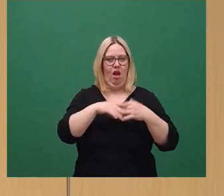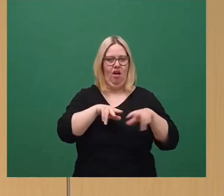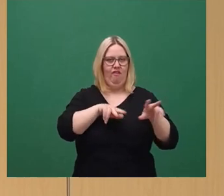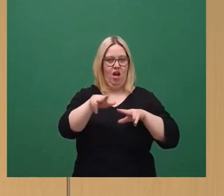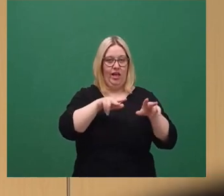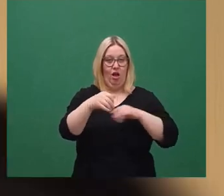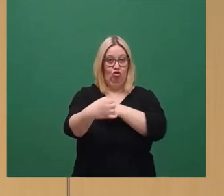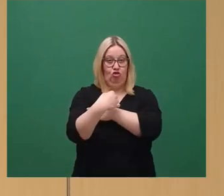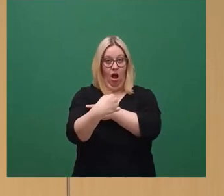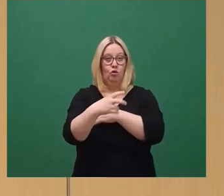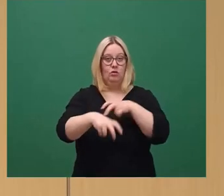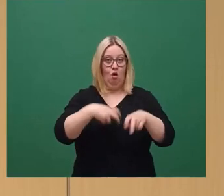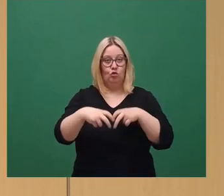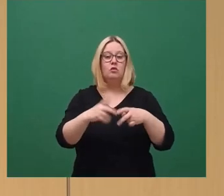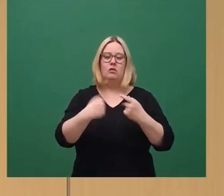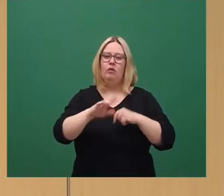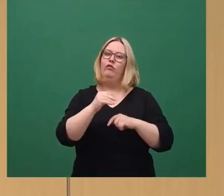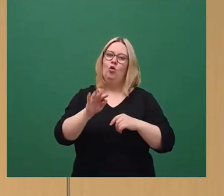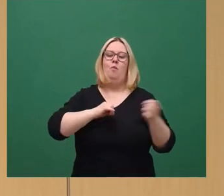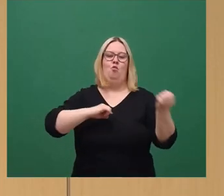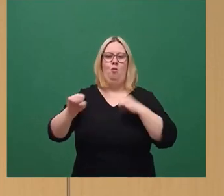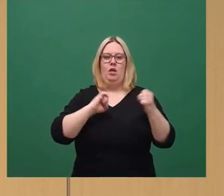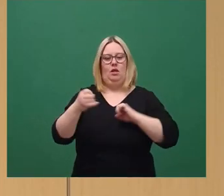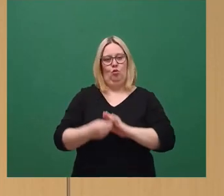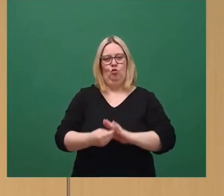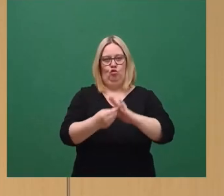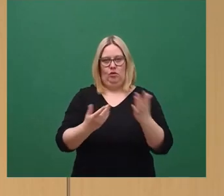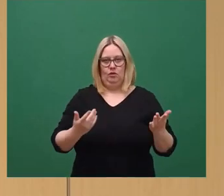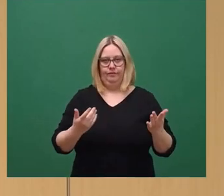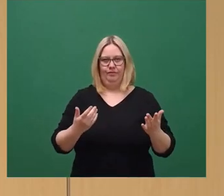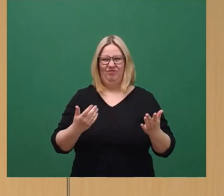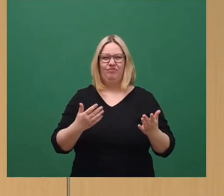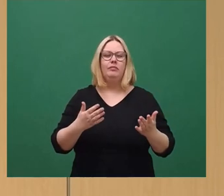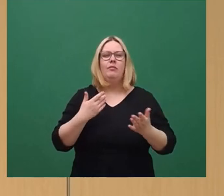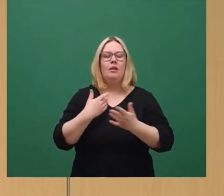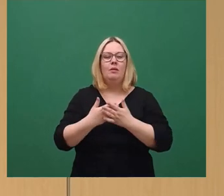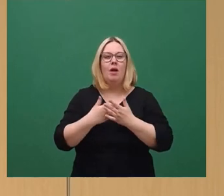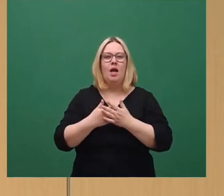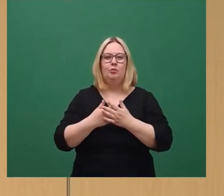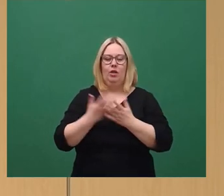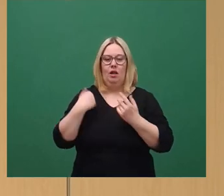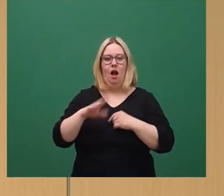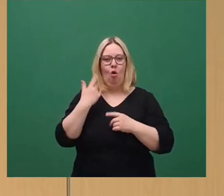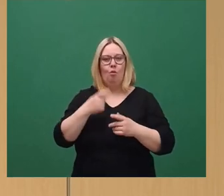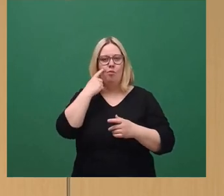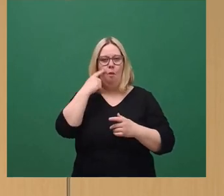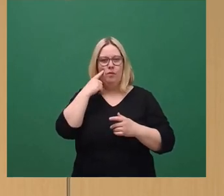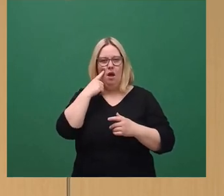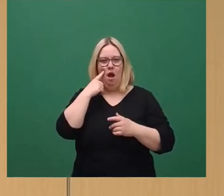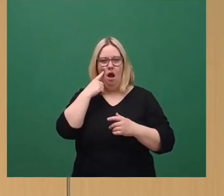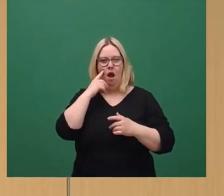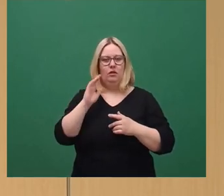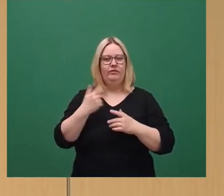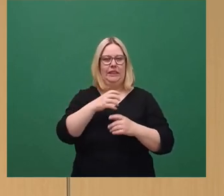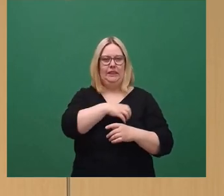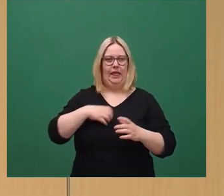städtischen Mobilität. Das kann man ganz einfach versinnbildlichen. Die langen Stadtbahnwagen, die zurzeit unterwegs sind in Dresden,